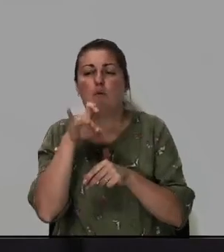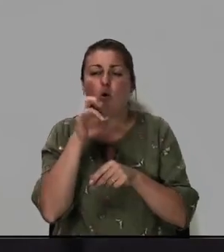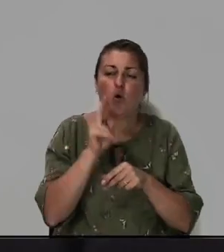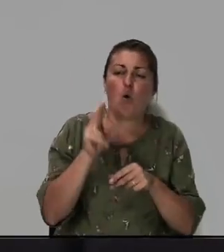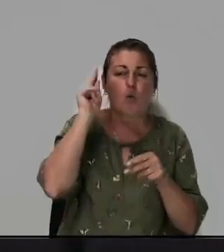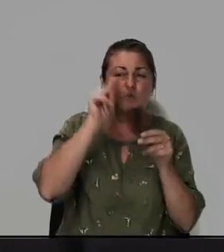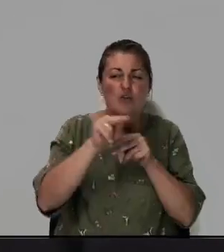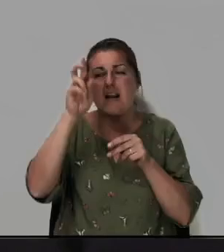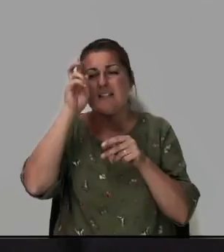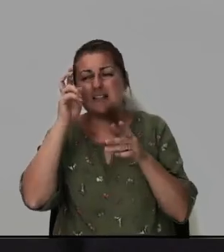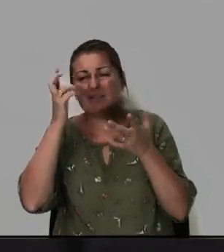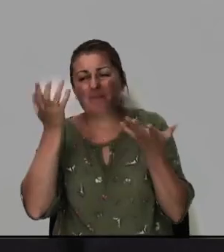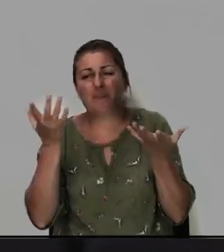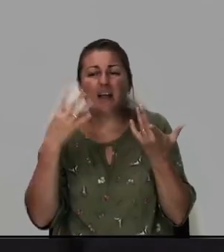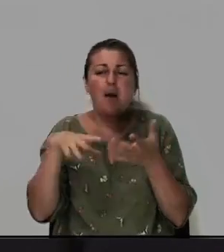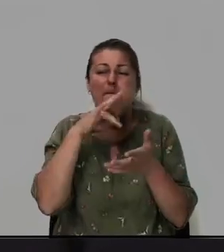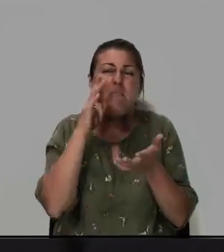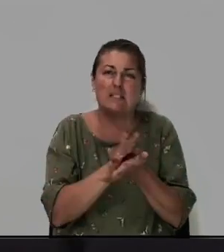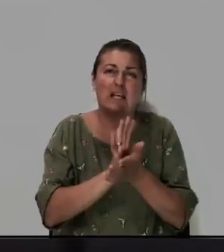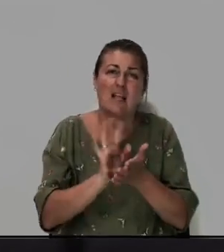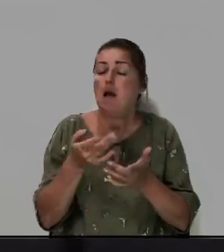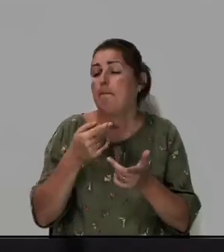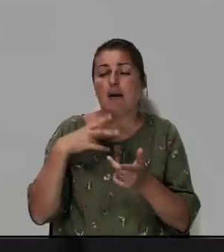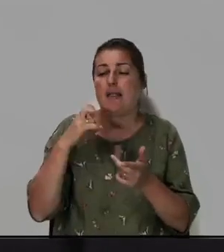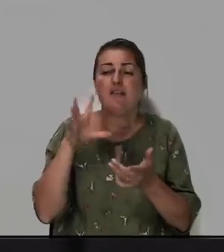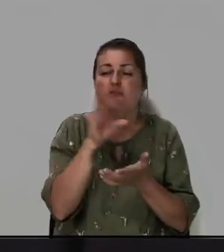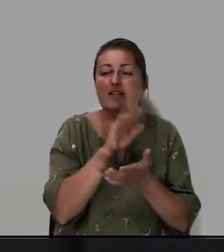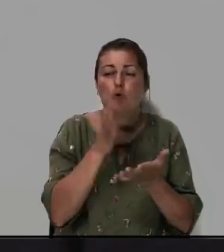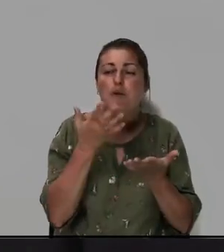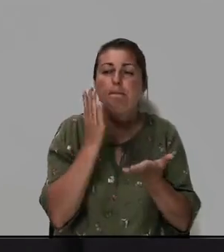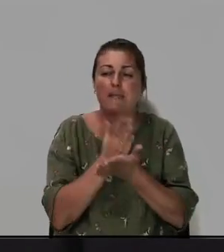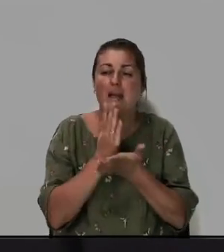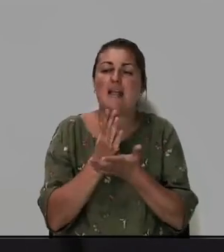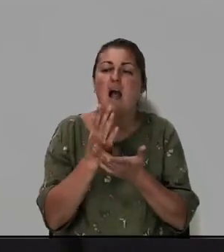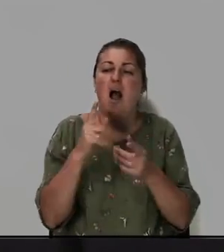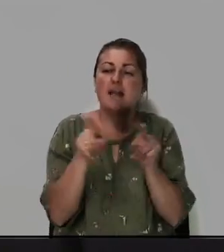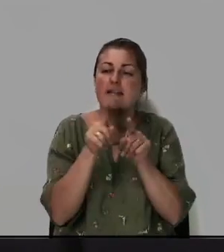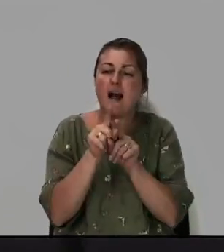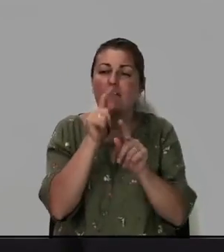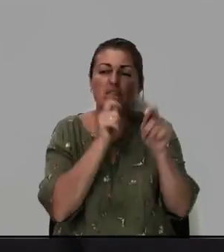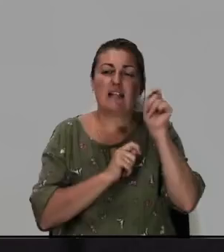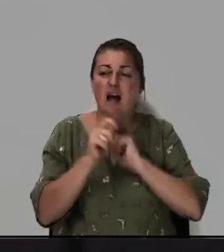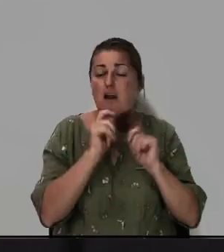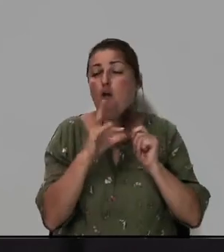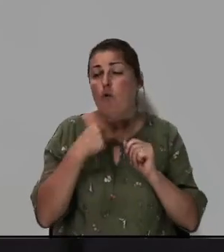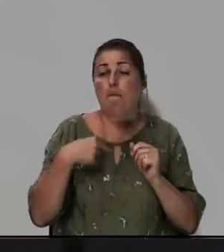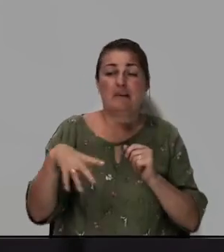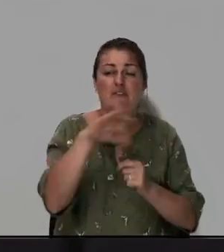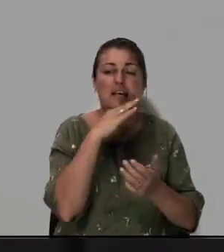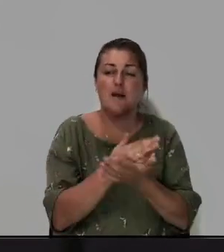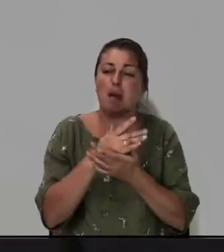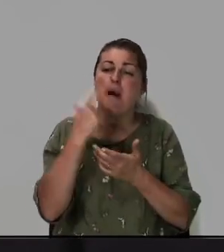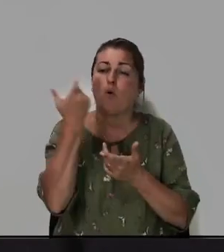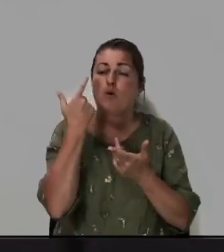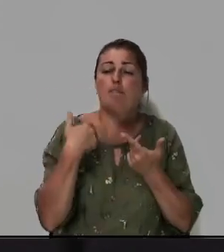учителями, царями и пастырями. Мы не все будем иметь одинаковые дары, но мы все имеем Господа. Мы все